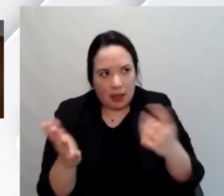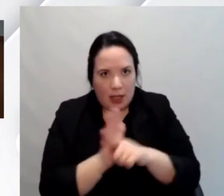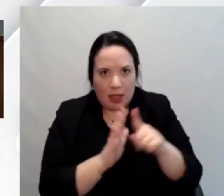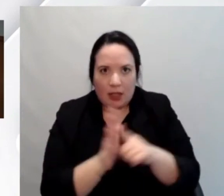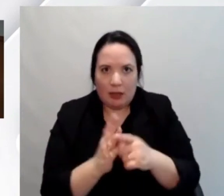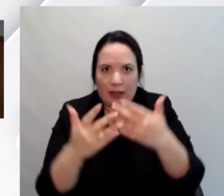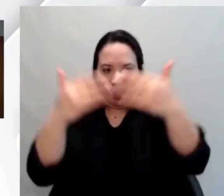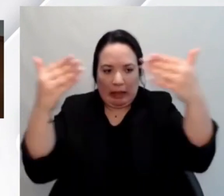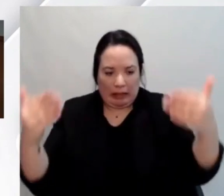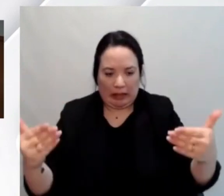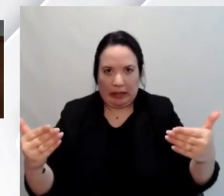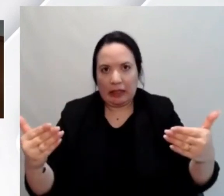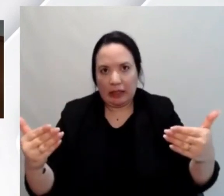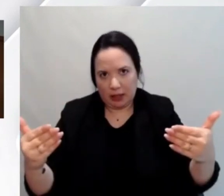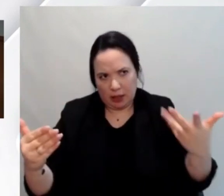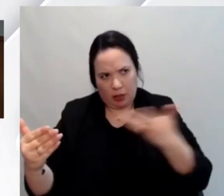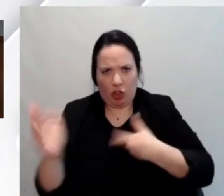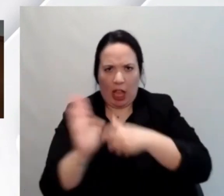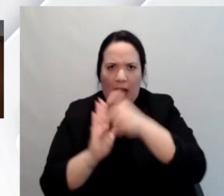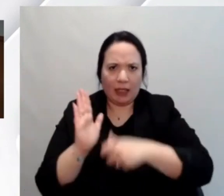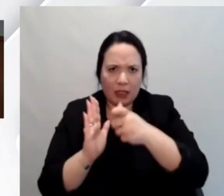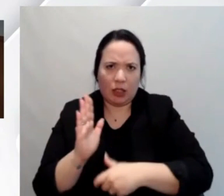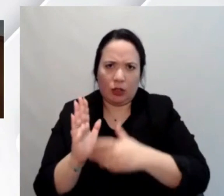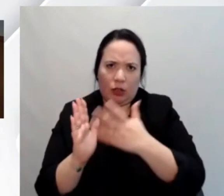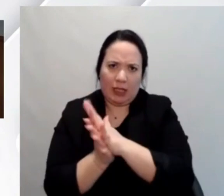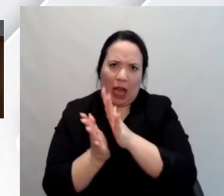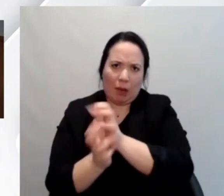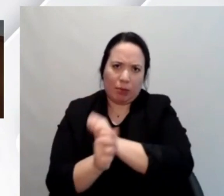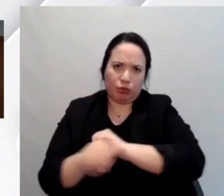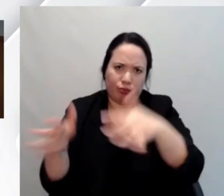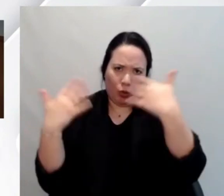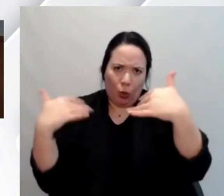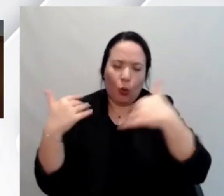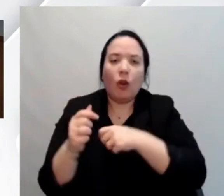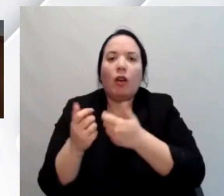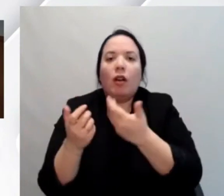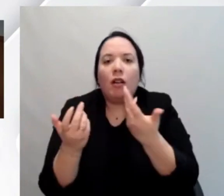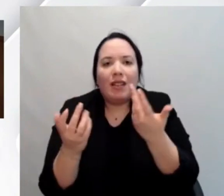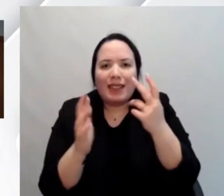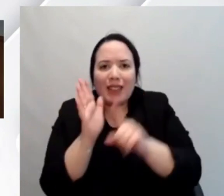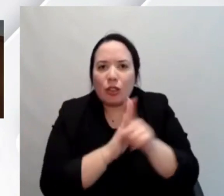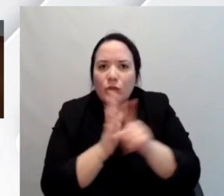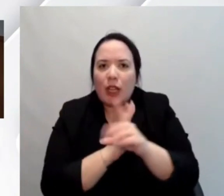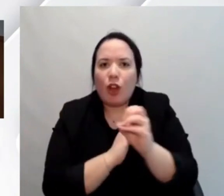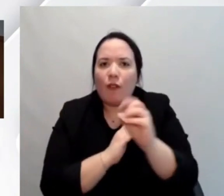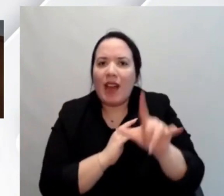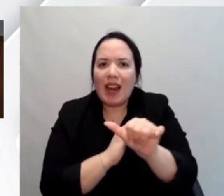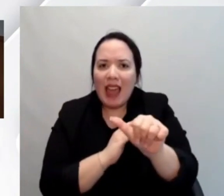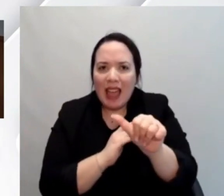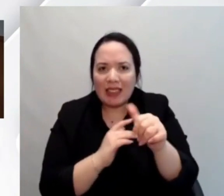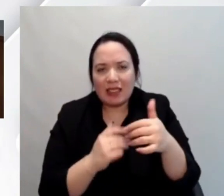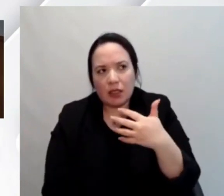riscontrare c'è ampia letteratura in tal senso sono assolutamente deludenti per non dire a volte